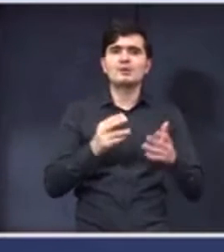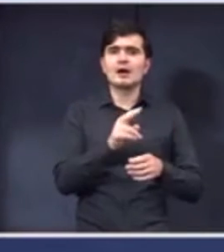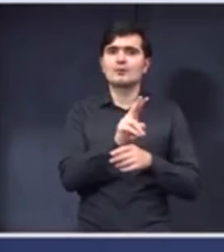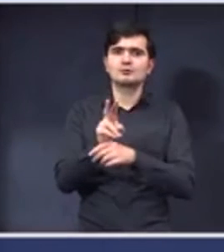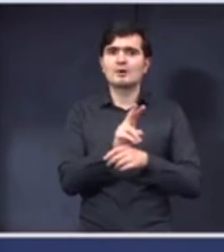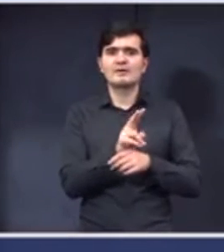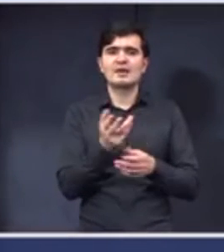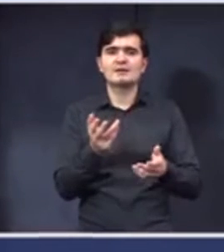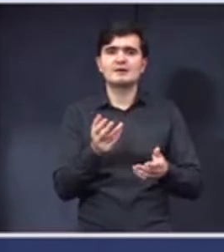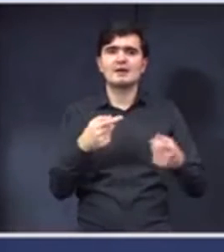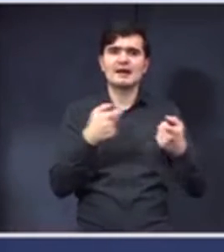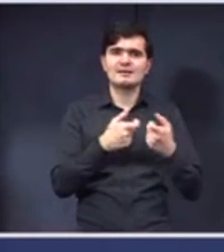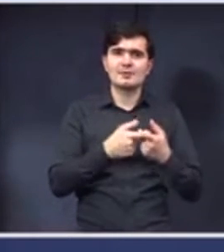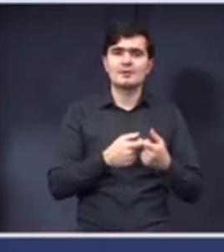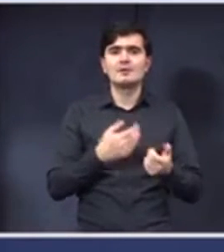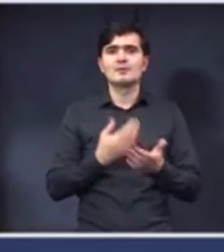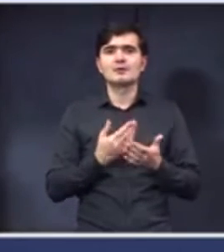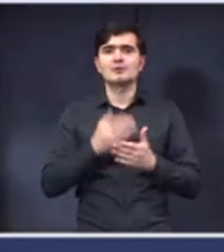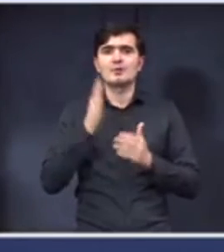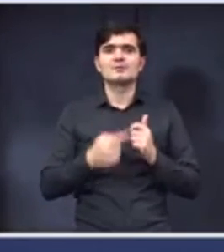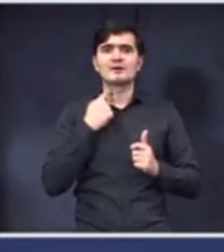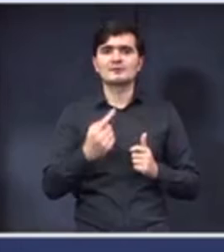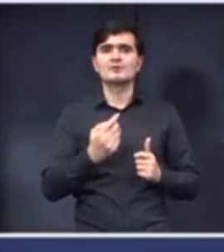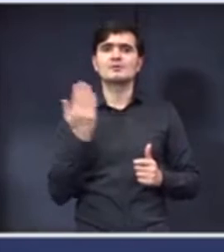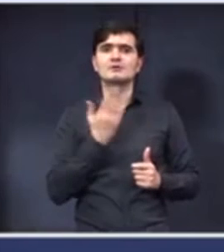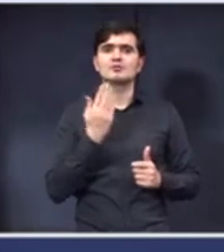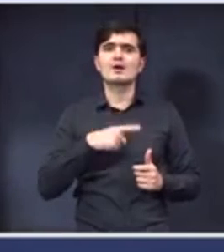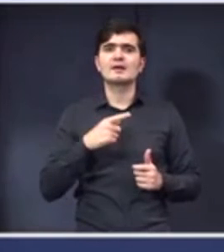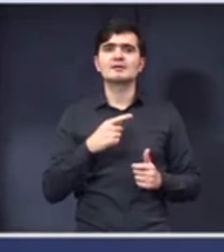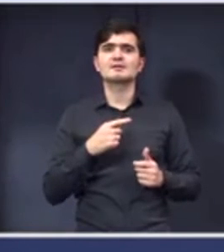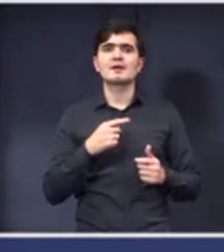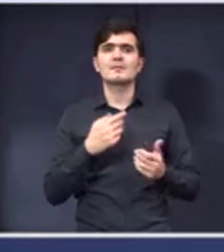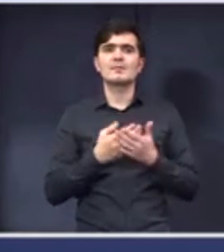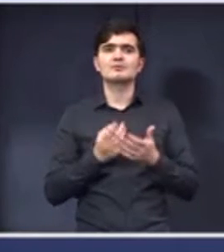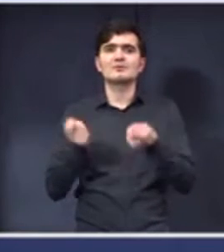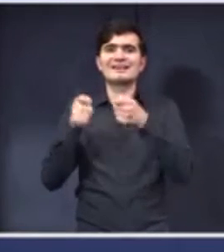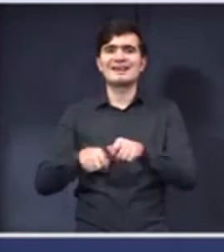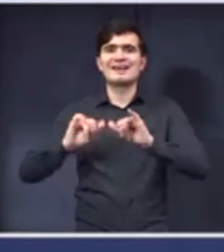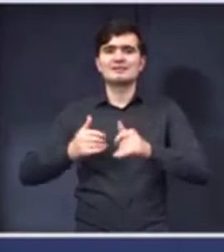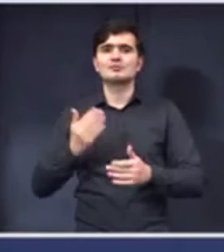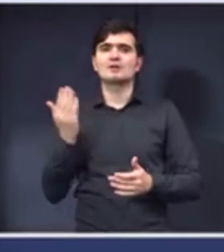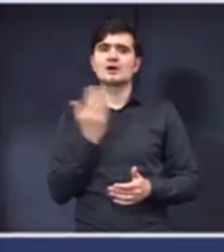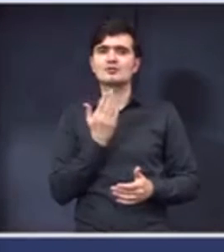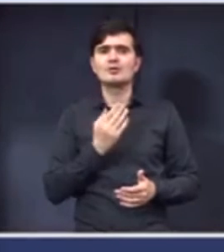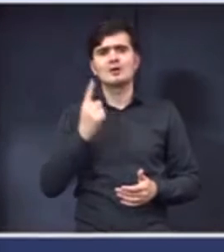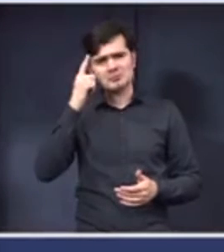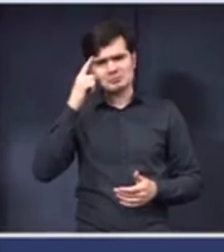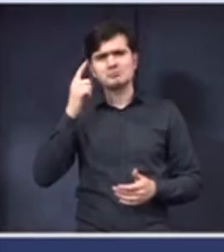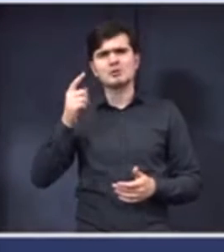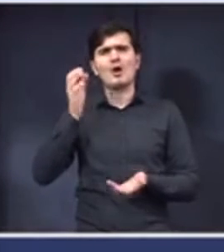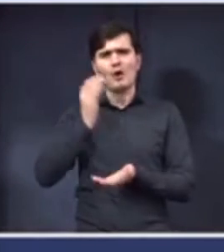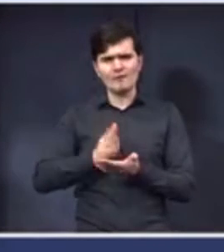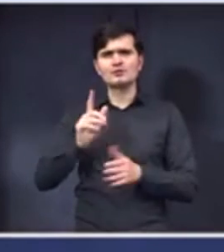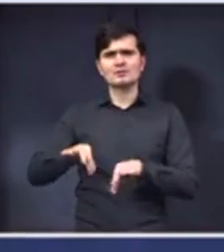supraveghea examenul? Având în vedea că ultima săptămână de școală va fi destinată încheierii situației școlare, sunt convins că se vor găsi aceste